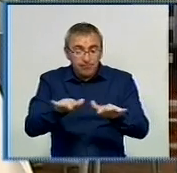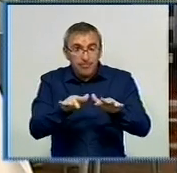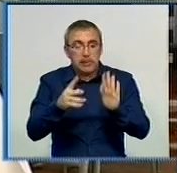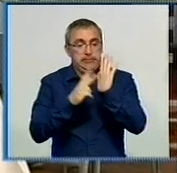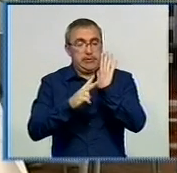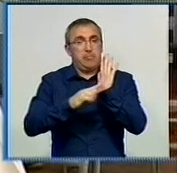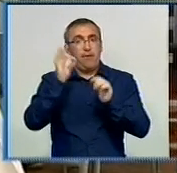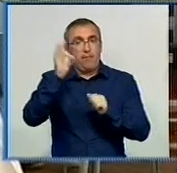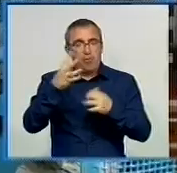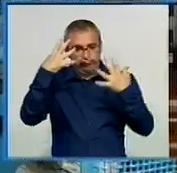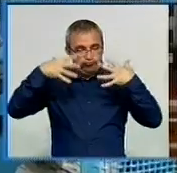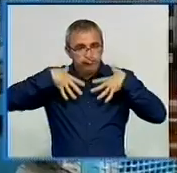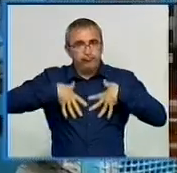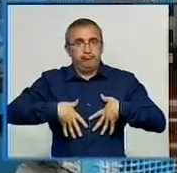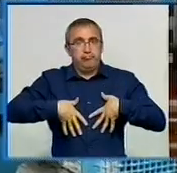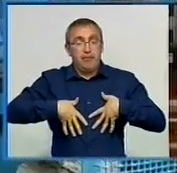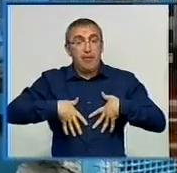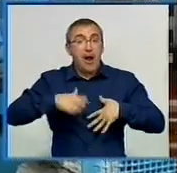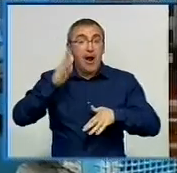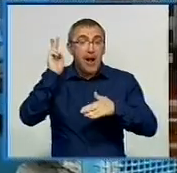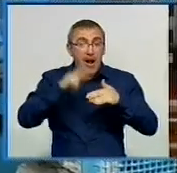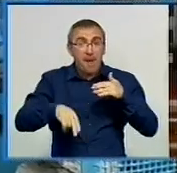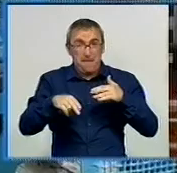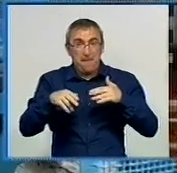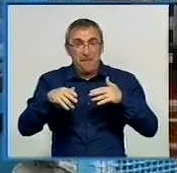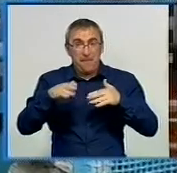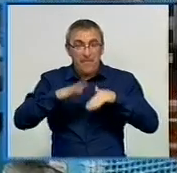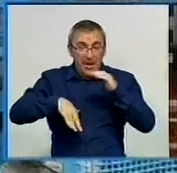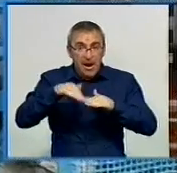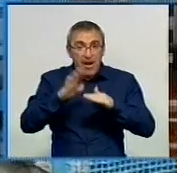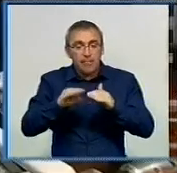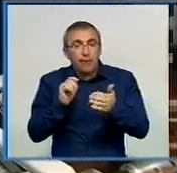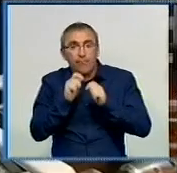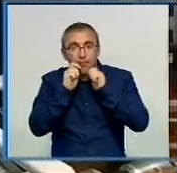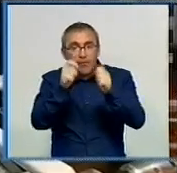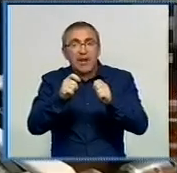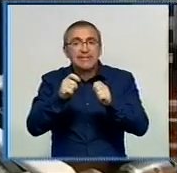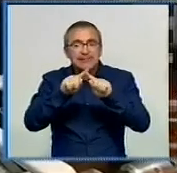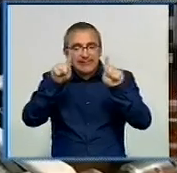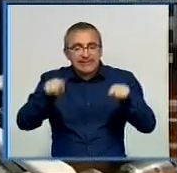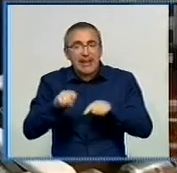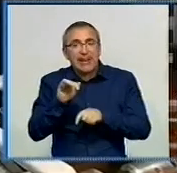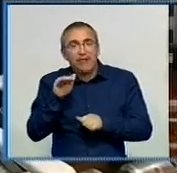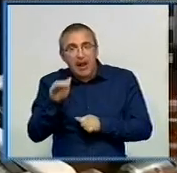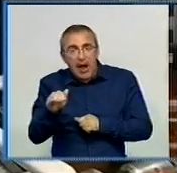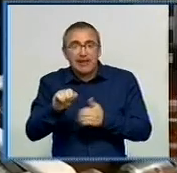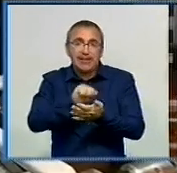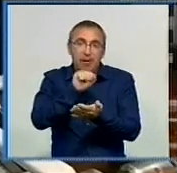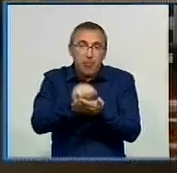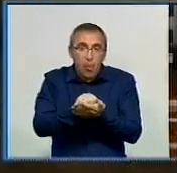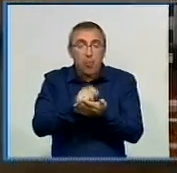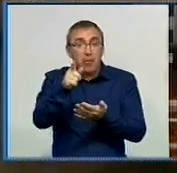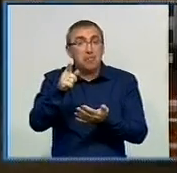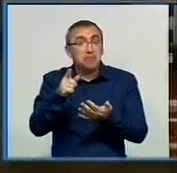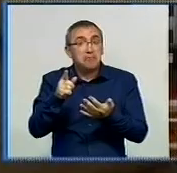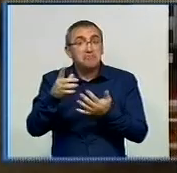70% засвоїться. По закінченню практики слухачам літньої школи вручать сертифікати та дипломи. Організатори ж сподіваються, що їх досвід